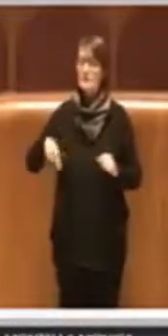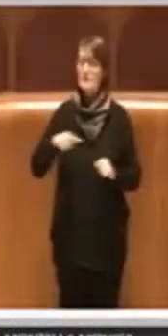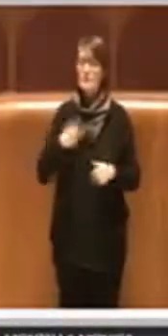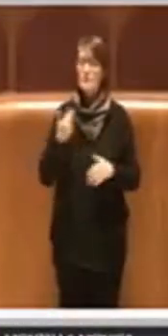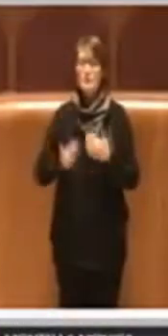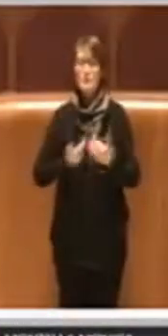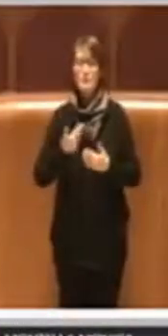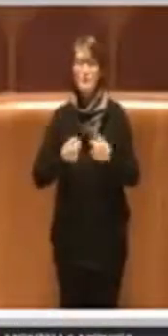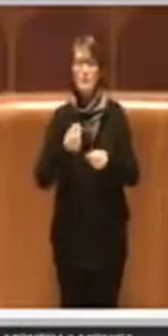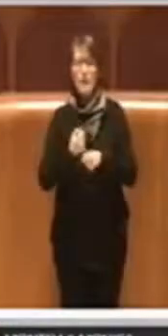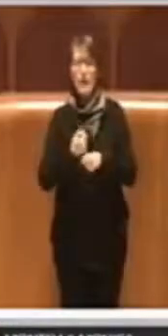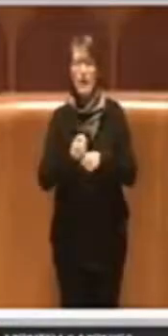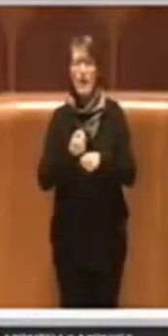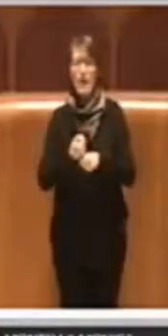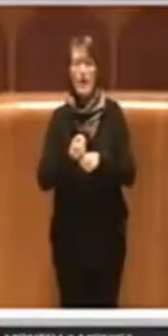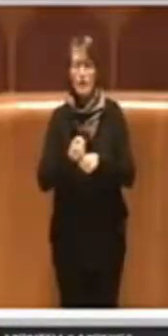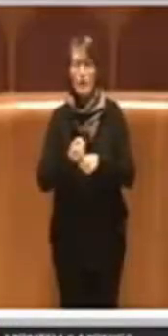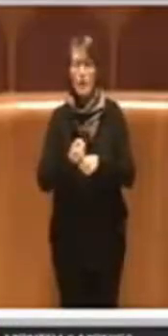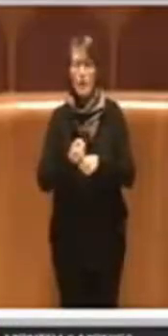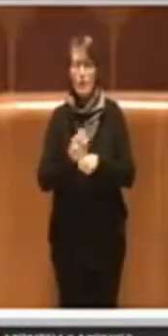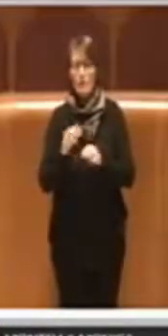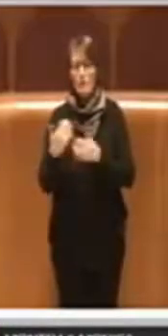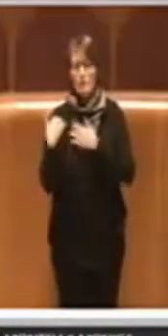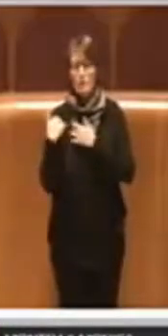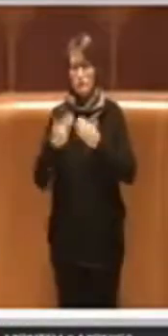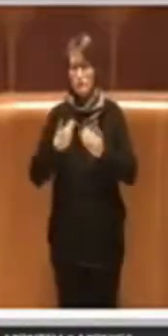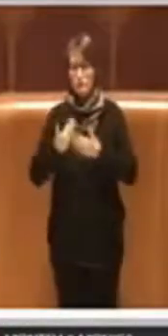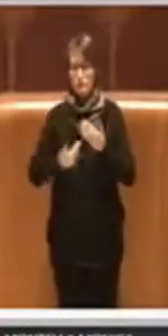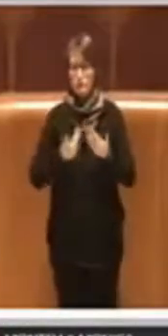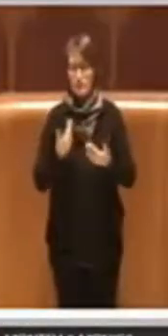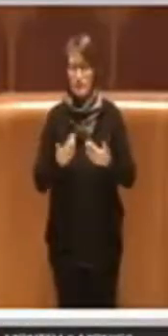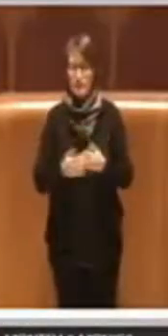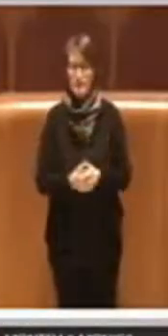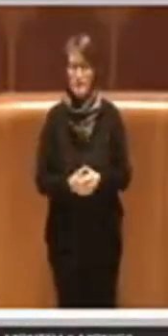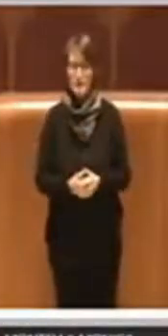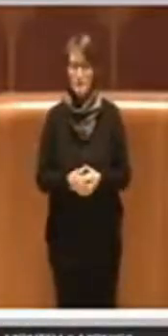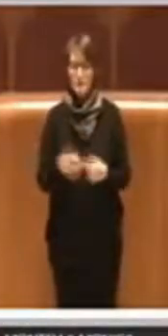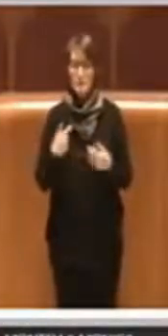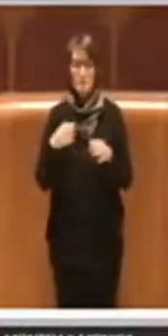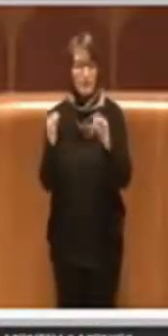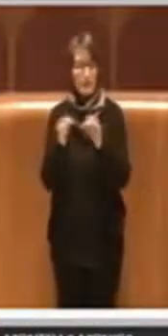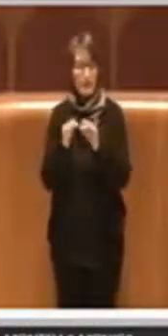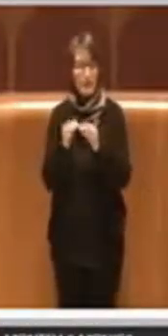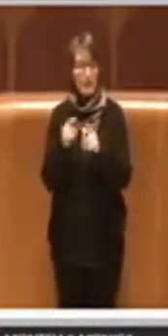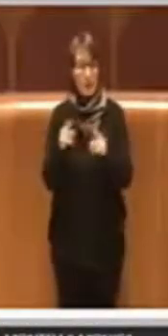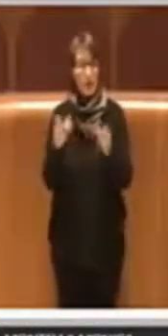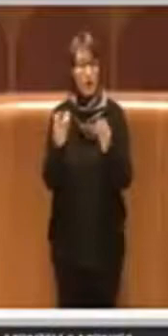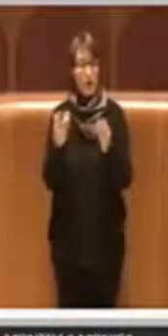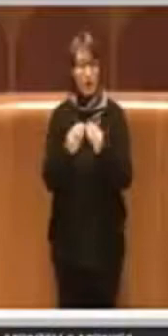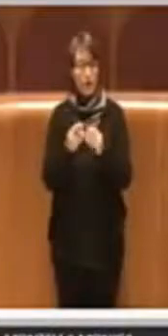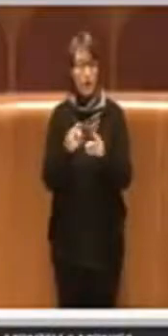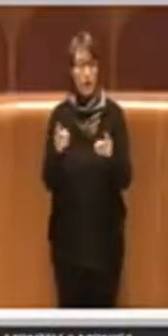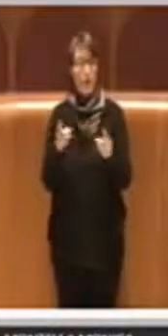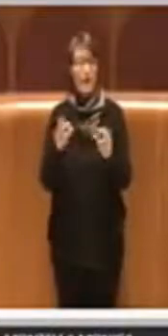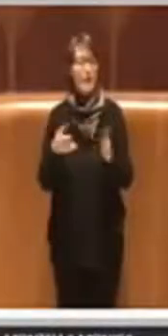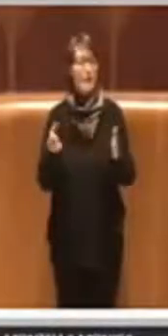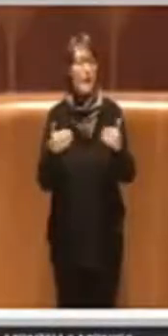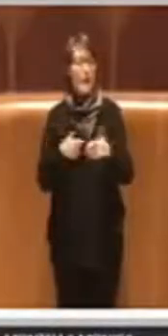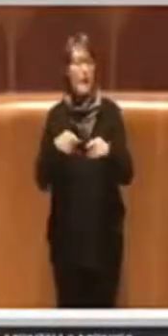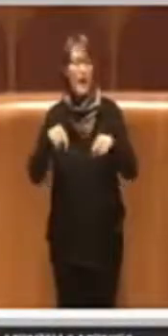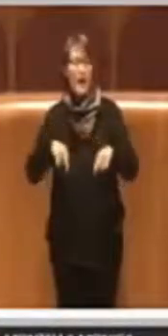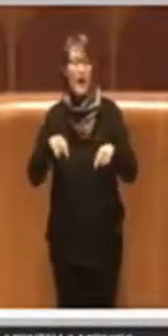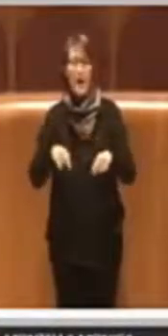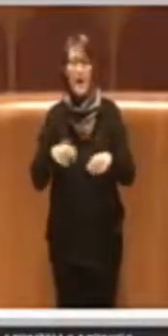svolgere il nostro compito. Concordo con i colleghi che l'aula è oggettivamente